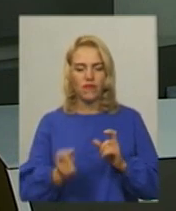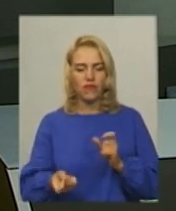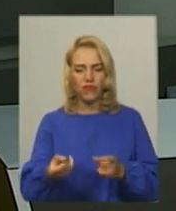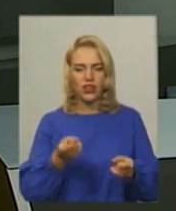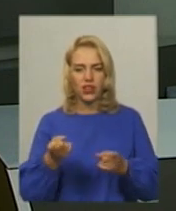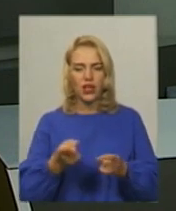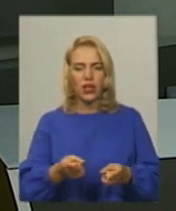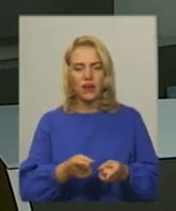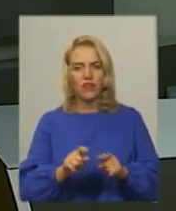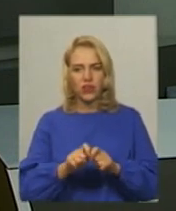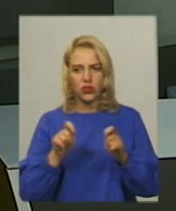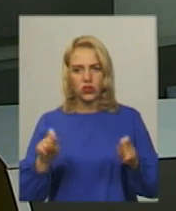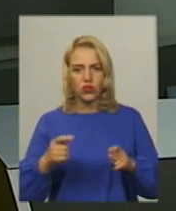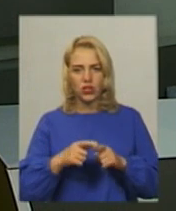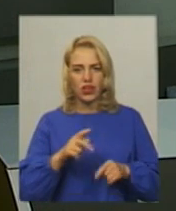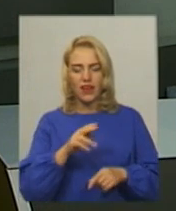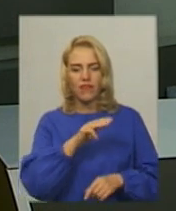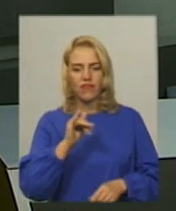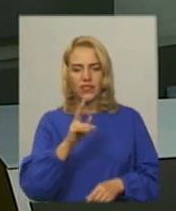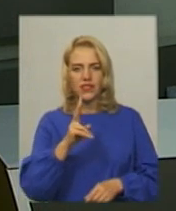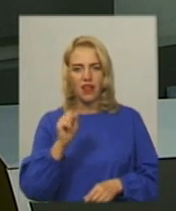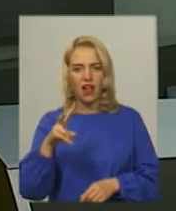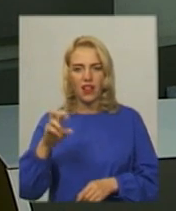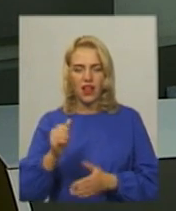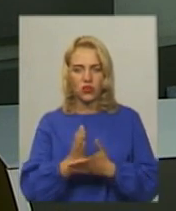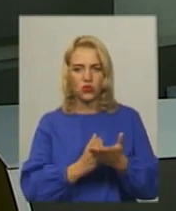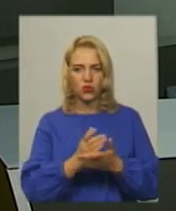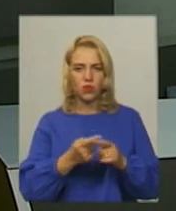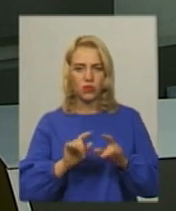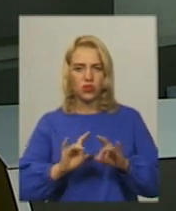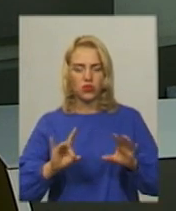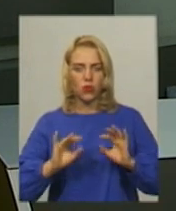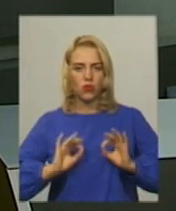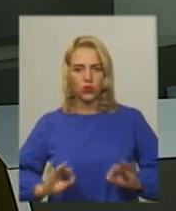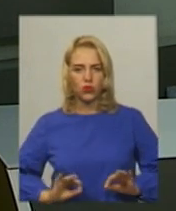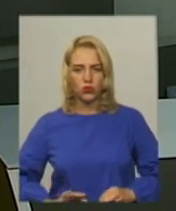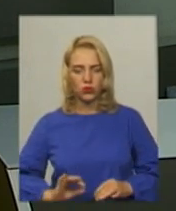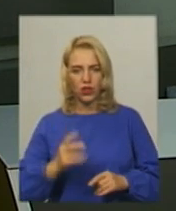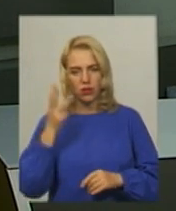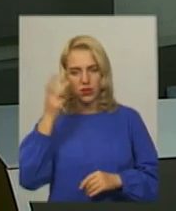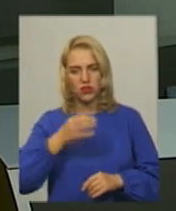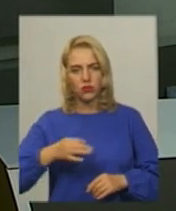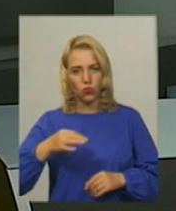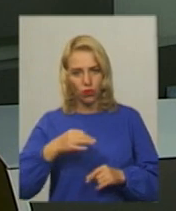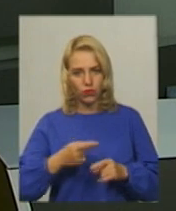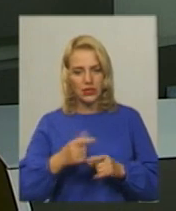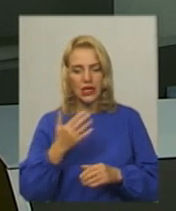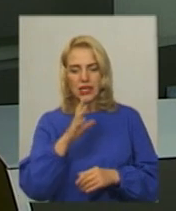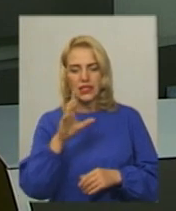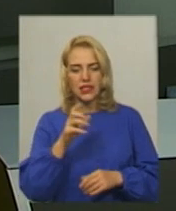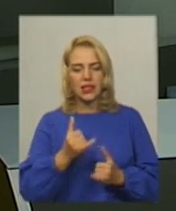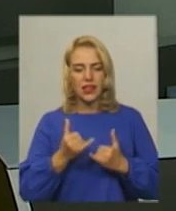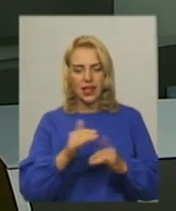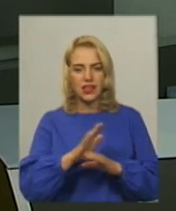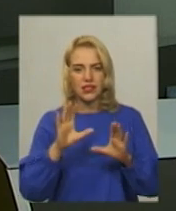працівниками прокуратури області Про це розповів начальник відділу прокуратури Хмельницької області Олег Львовський За його словами, для незаконного